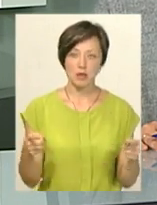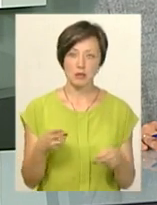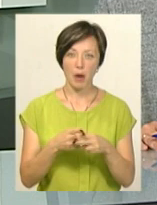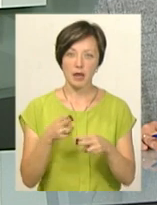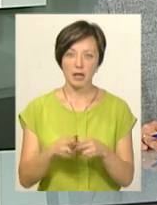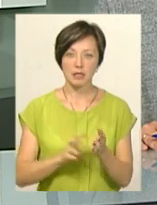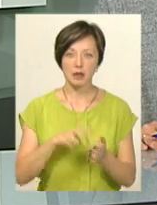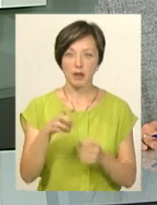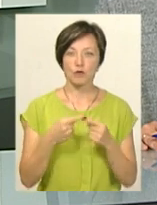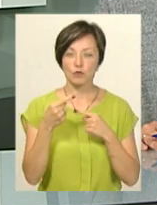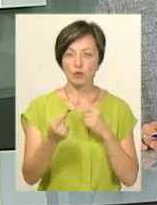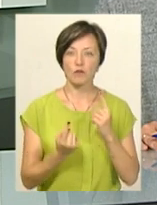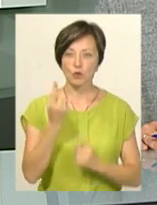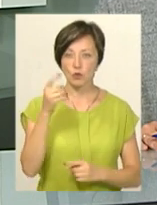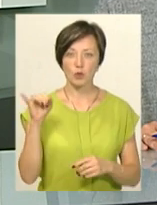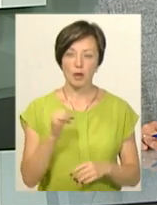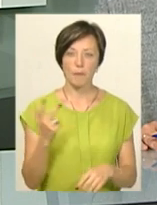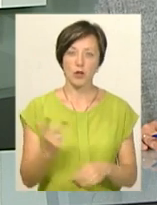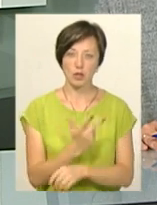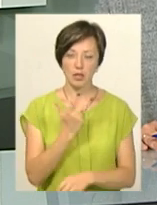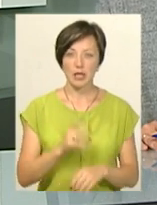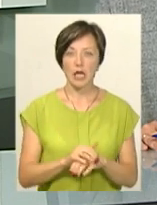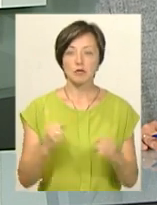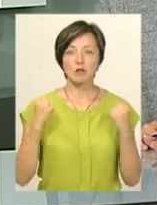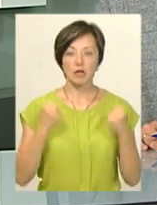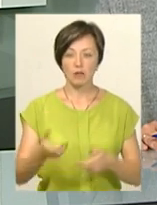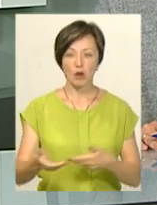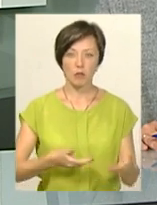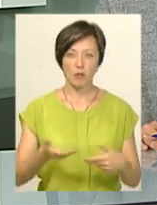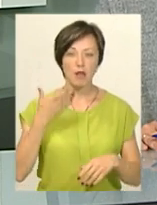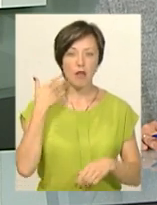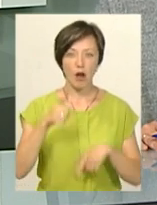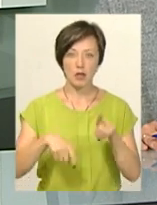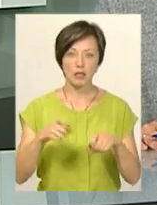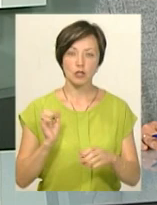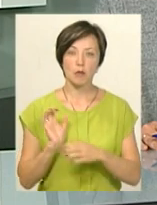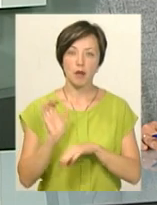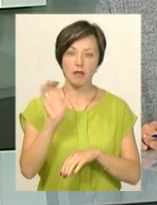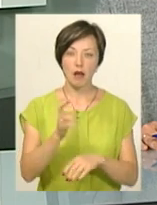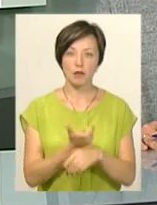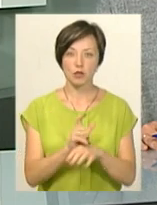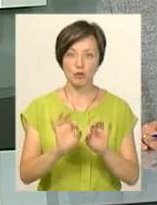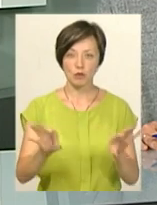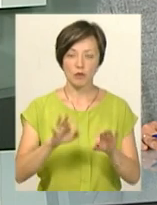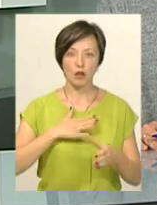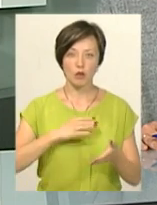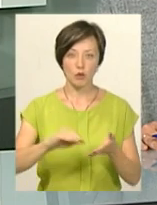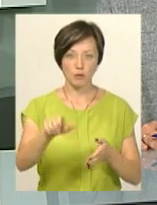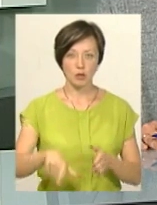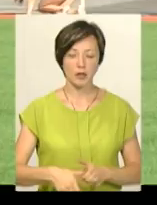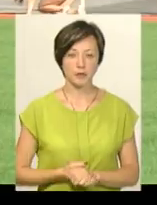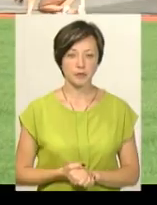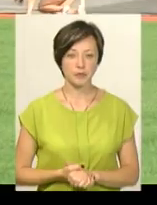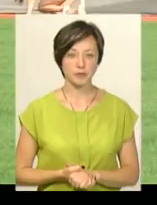'єрами, стрибків, довжину, висоту та потрійні. Спортивна ходьба і легкоатлетичні метання. Більше розповість Світлана Поробок.